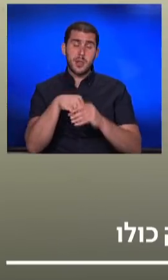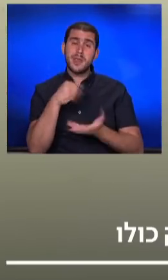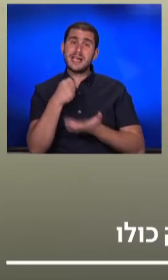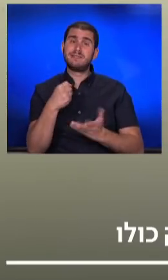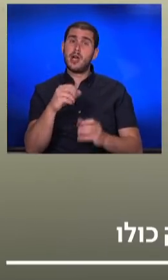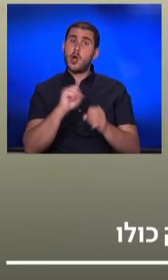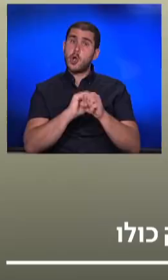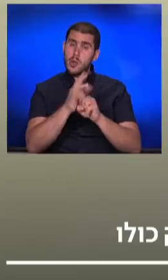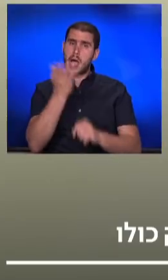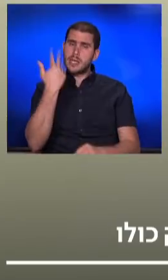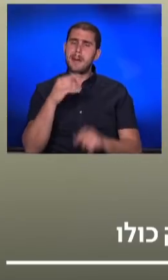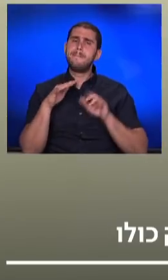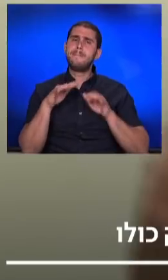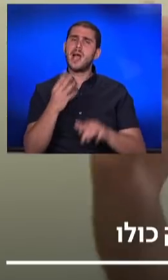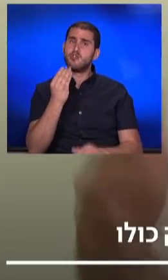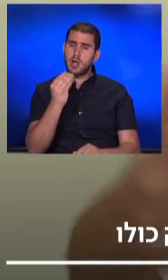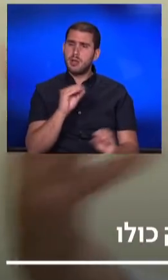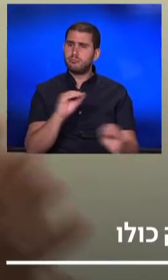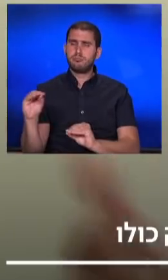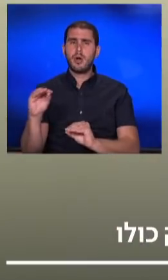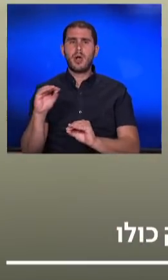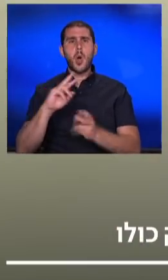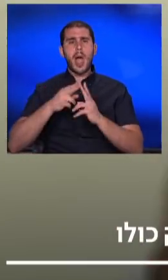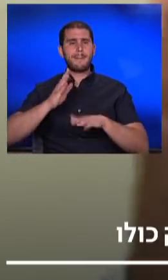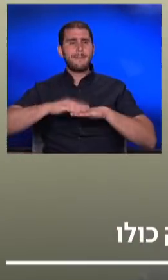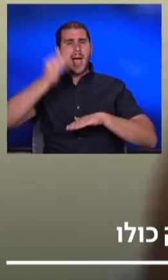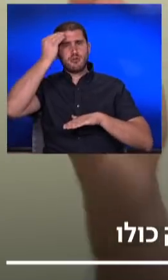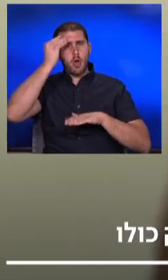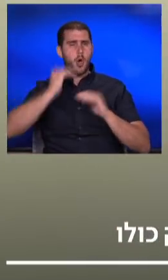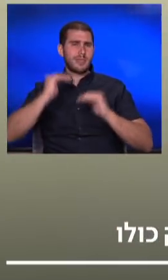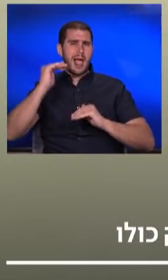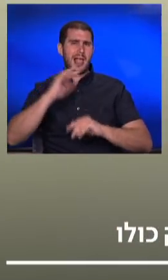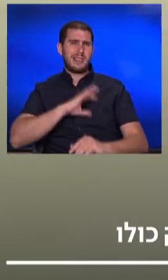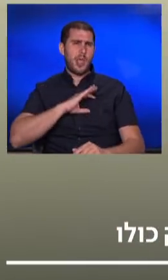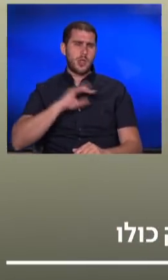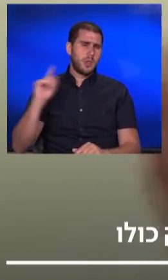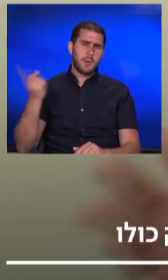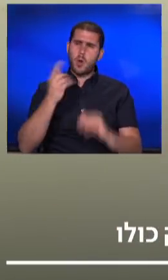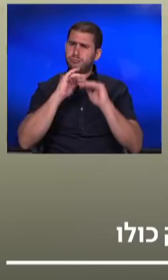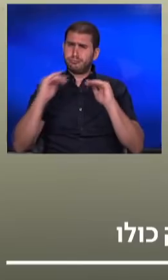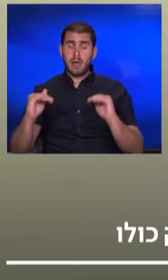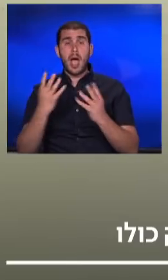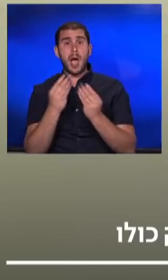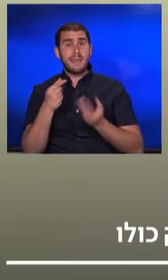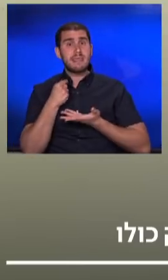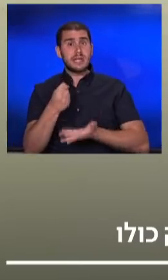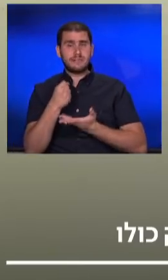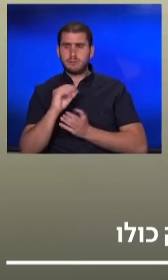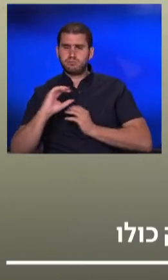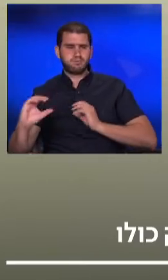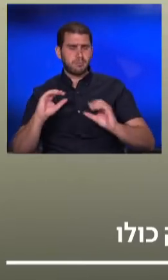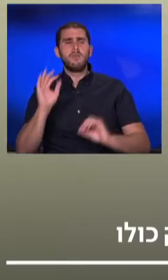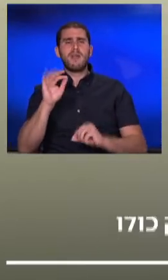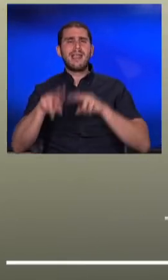היה כמיליארד שקל שהופנו לעולם האכשרות העל תיכוניות, לא משנה רגע בכל הרבדים, הרבה מאוד תקציבים הוקצו כדי